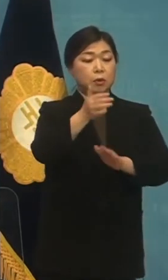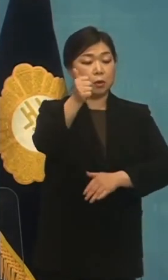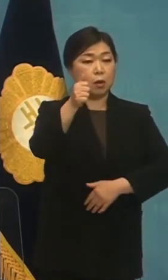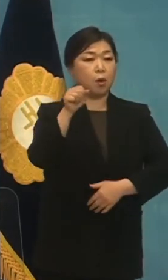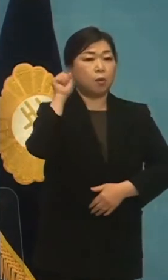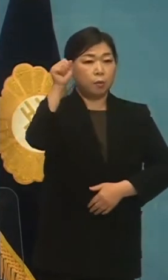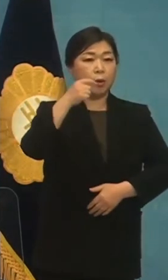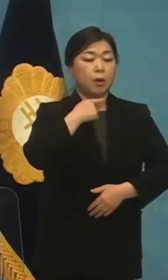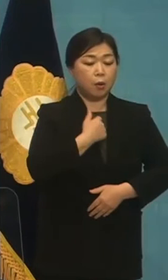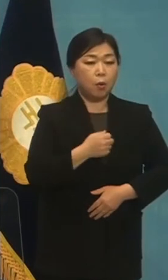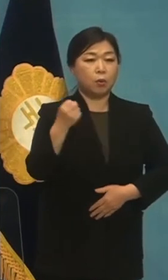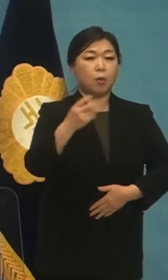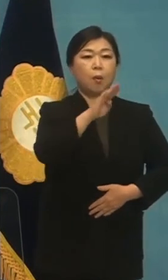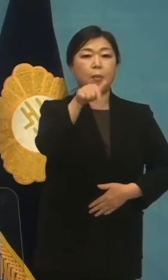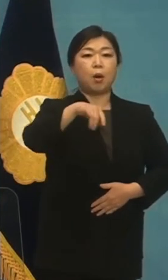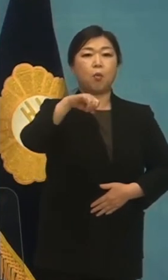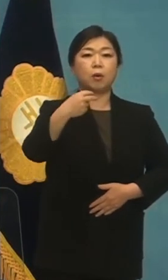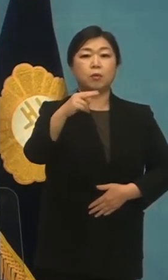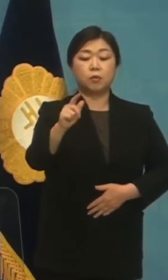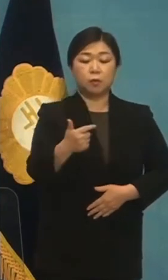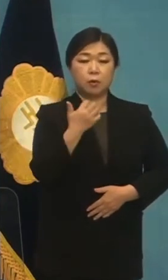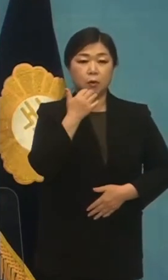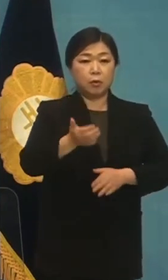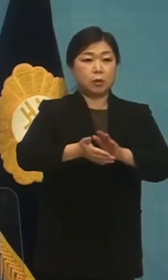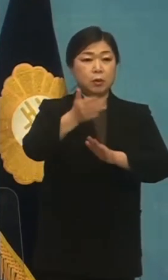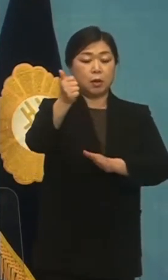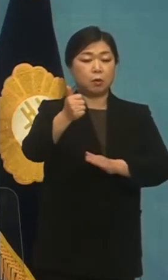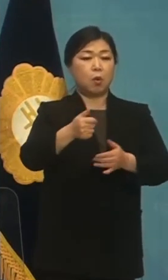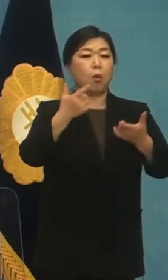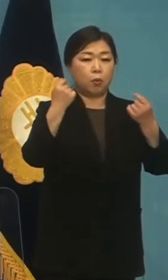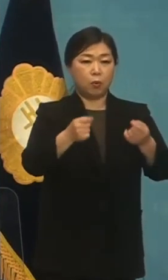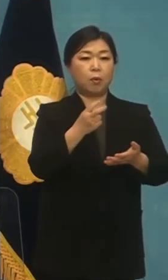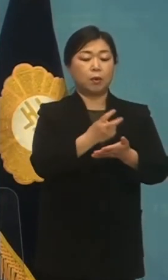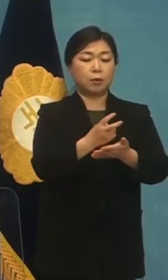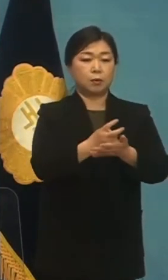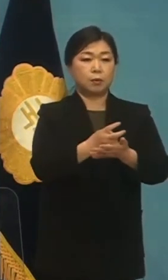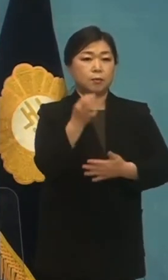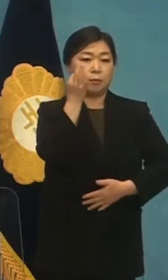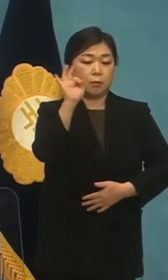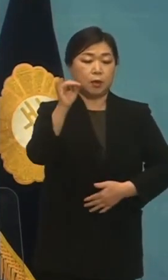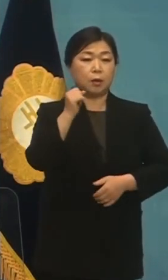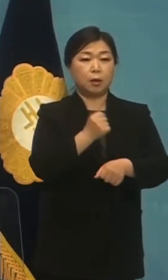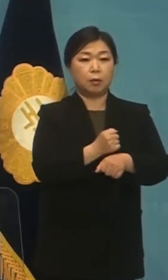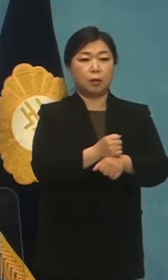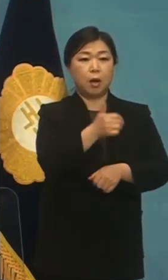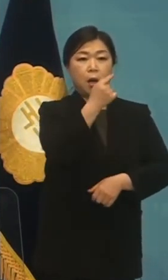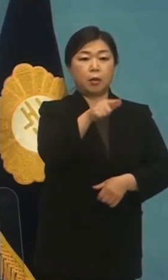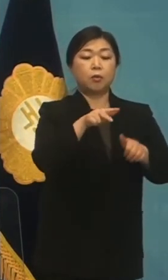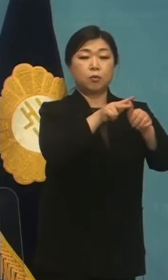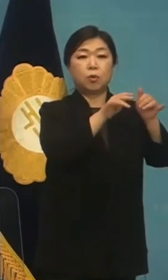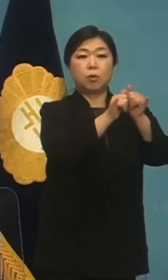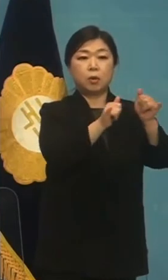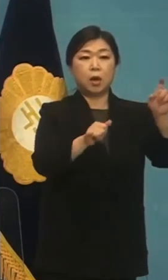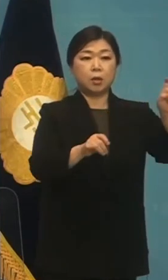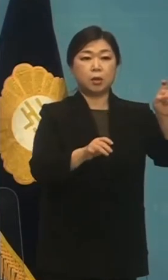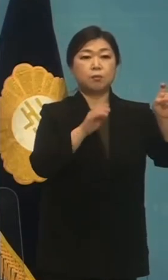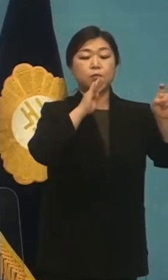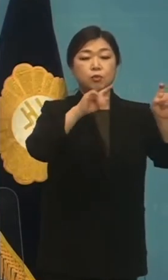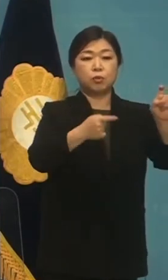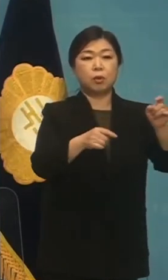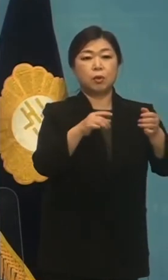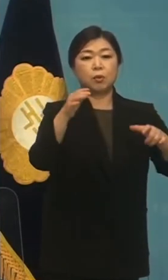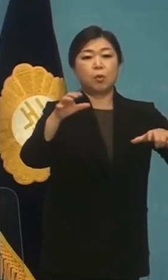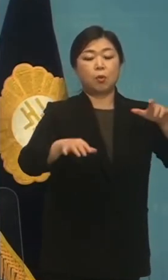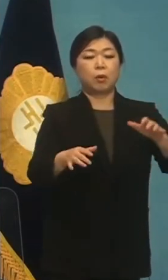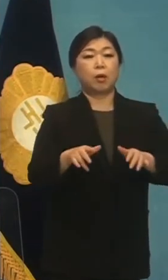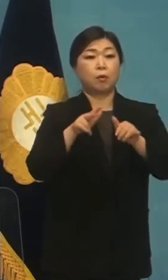기꺼이 받아들인 생활권 정책이었습니다. 한명숙 후보의 10분 동네 공약을 같이 만들었던